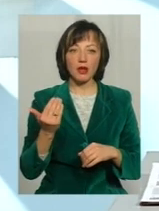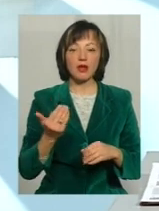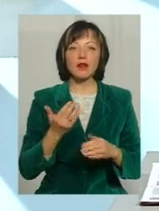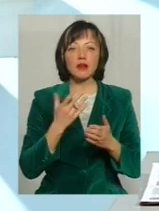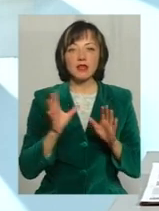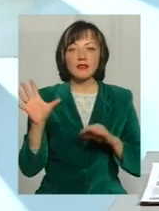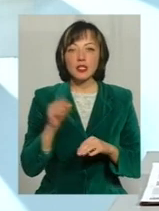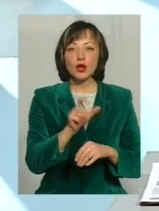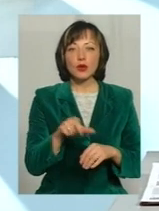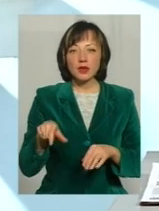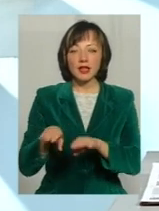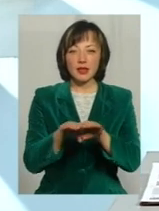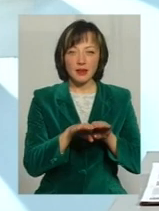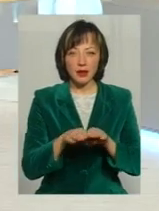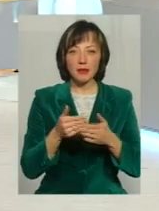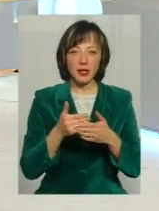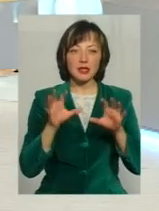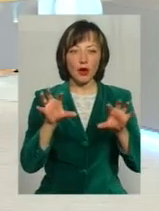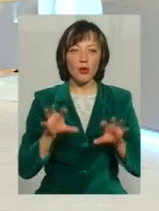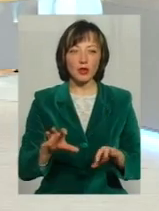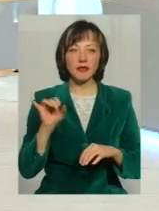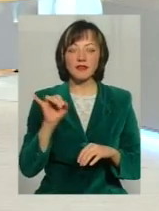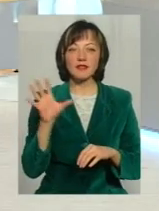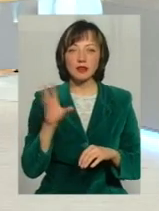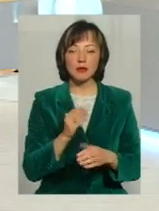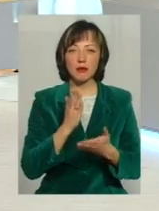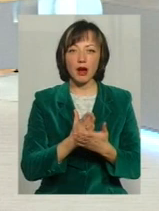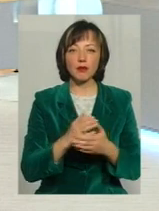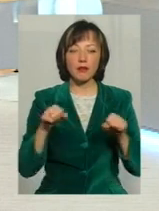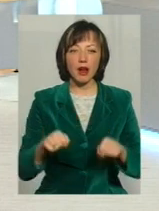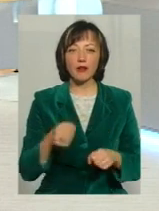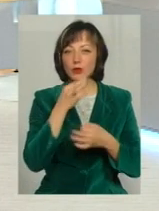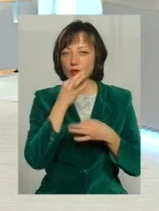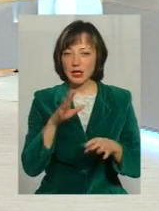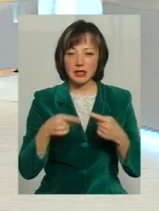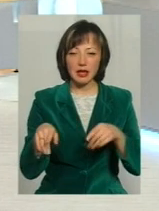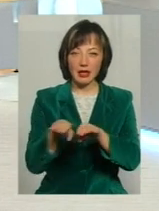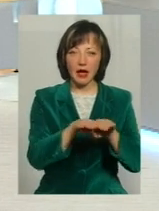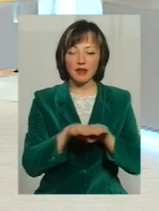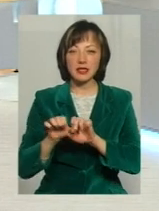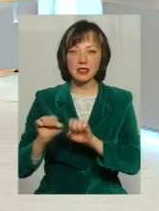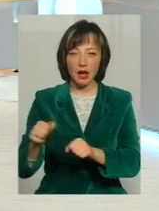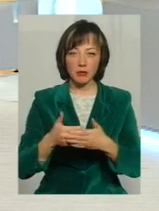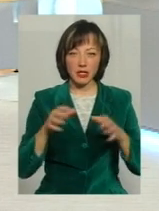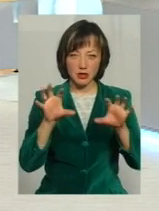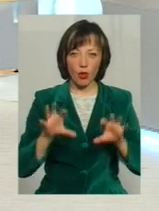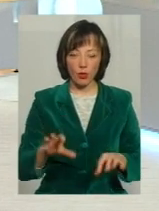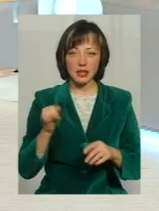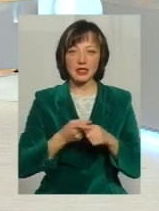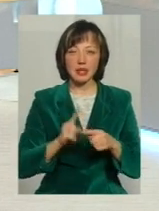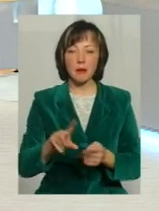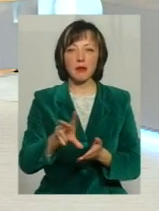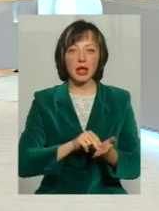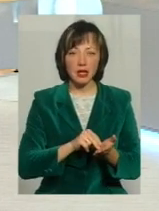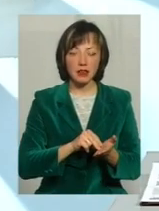Всі люди рівні перед законом І всі мають право без будь-якої різниці На рівний їх захист перед законом І це той